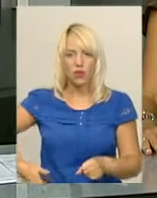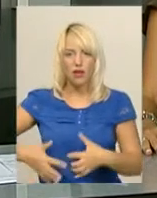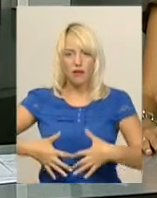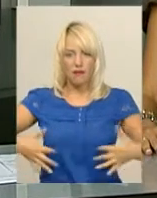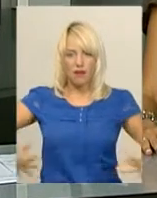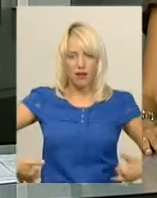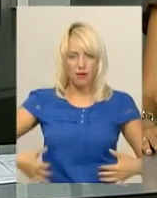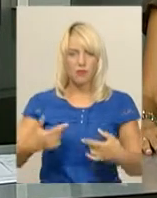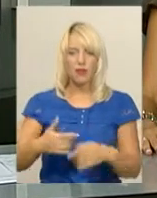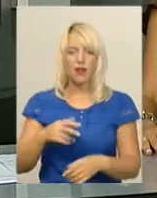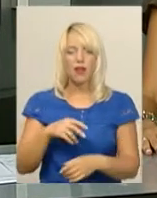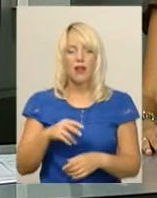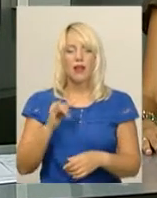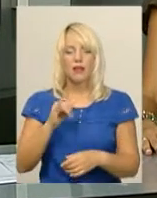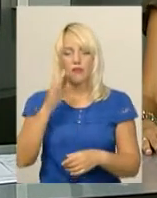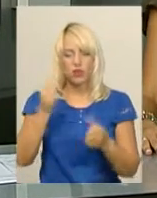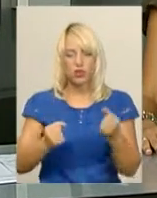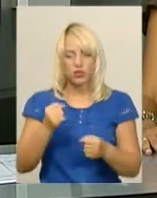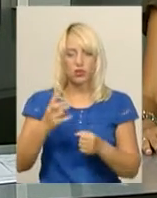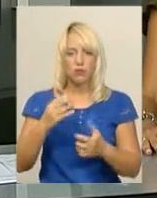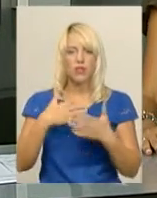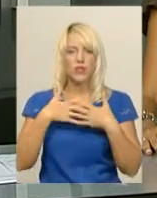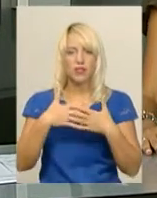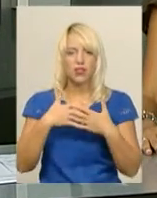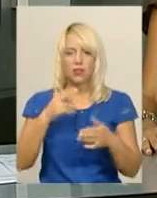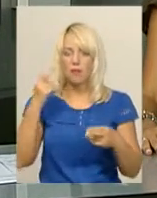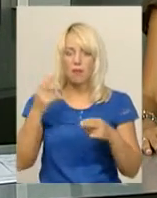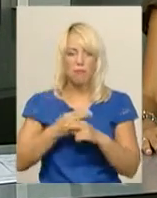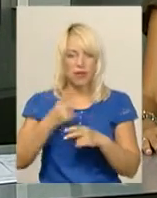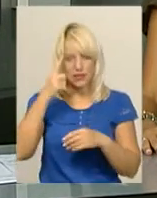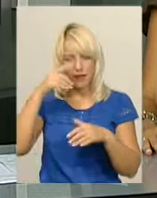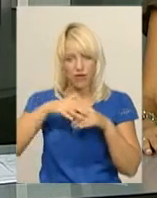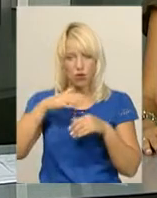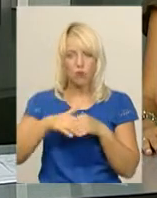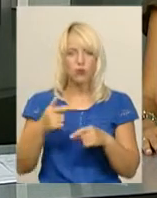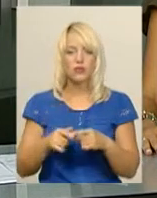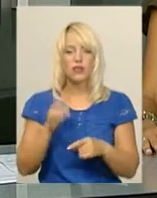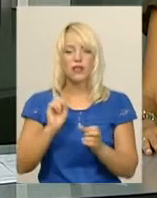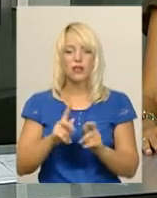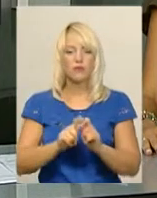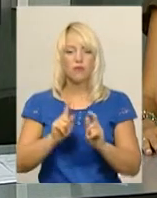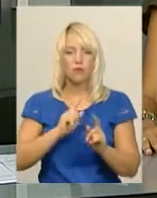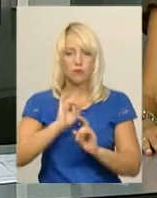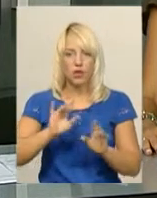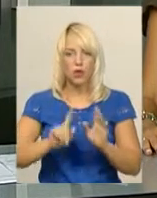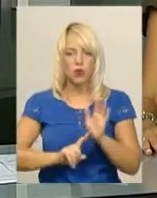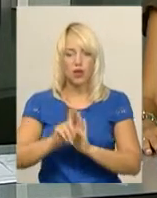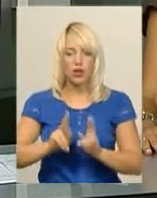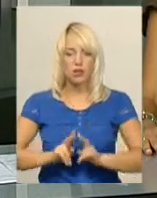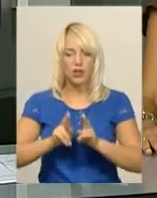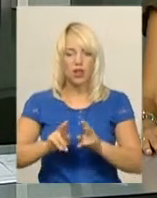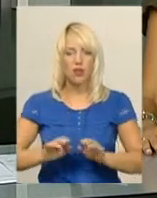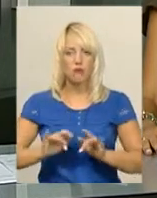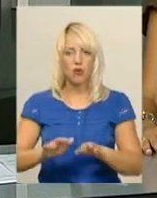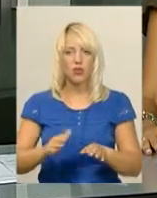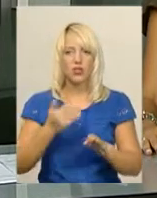клітини. Водій перебував на апаратному диханні без свідомості. Як повідомила Інна Глега, відкрито кримінальне провадження за часиною